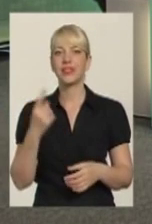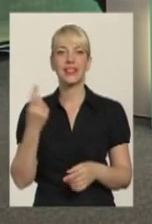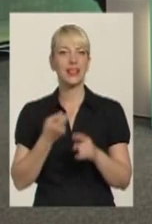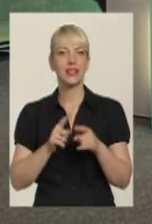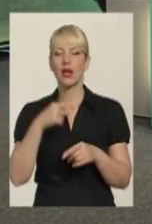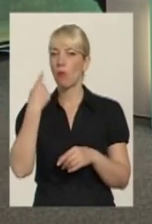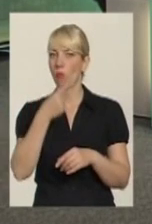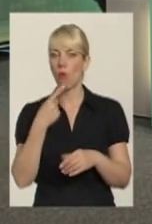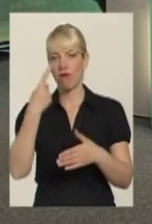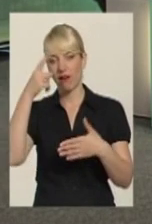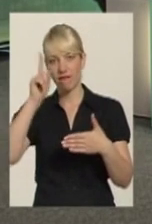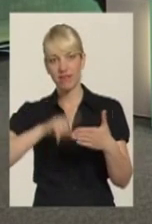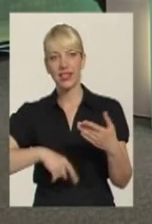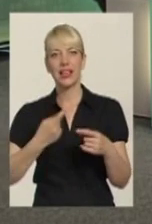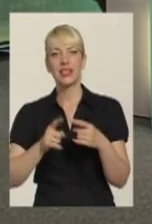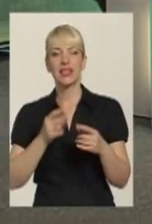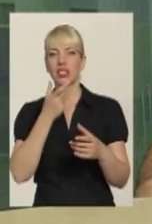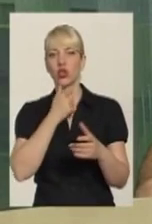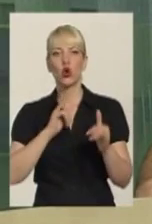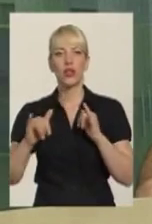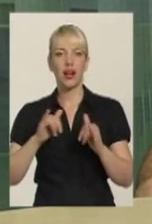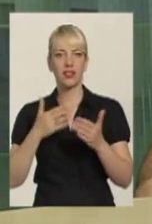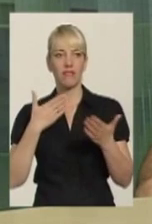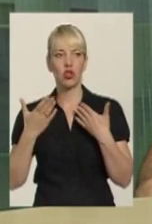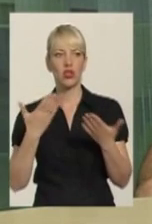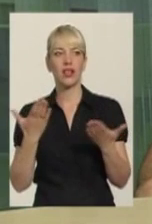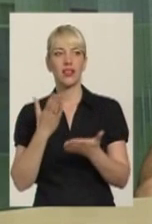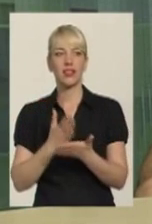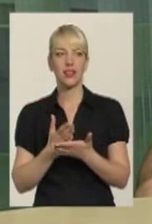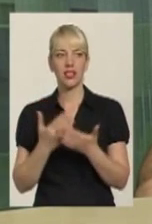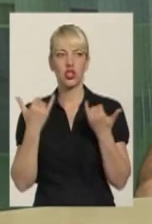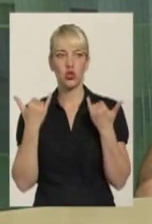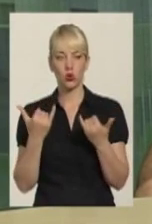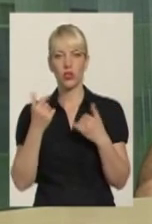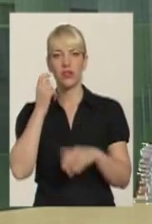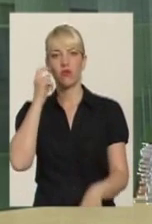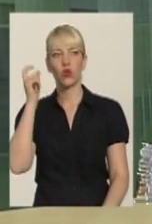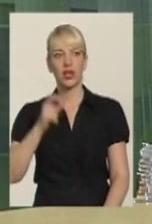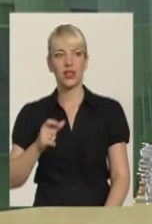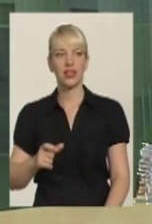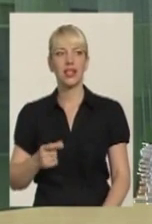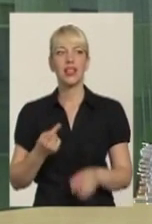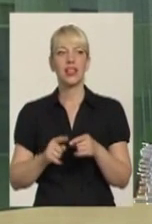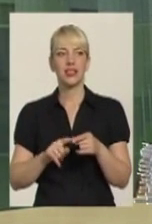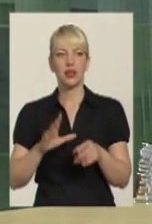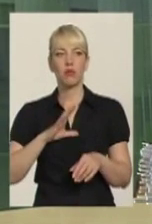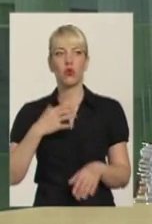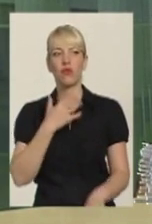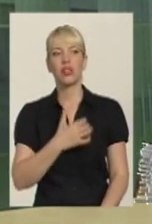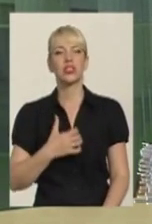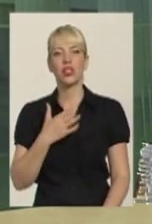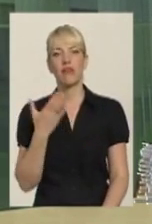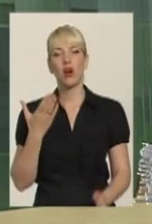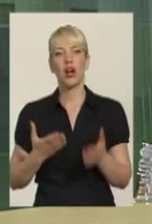мова, це віра, це ті толерантні відношення, які є сьогодні в Україні і це дуже було важливо.